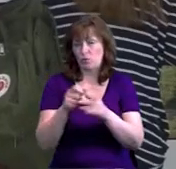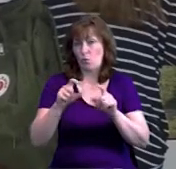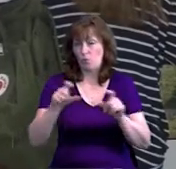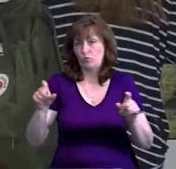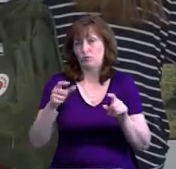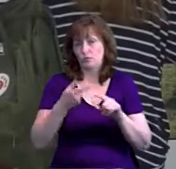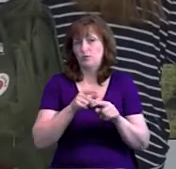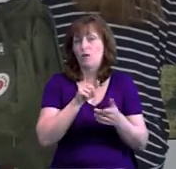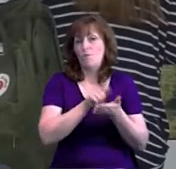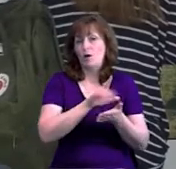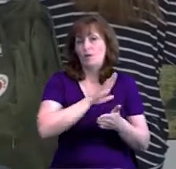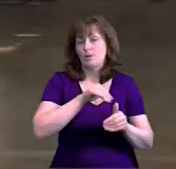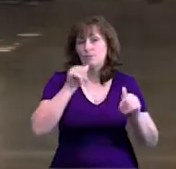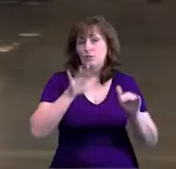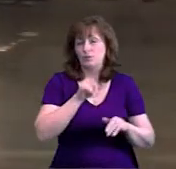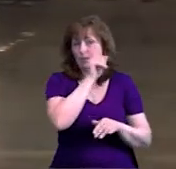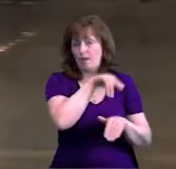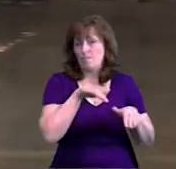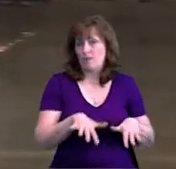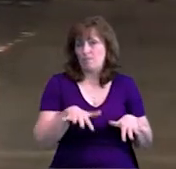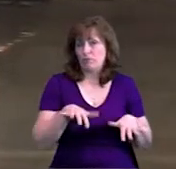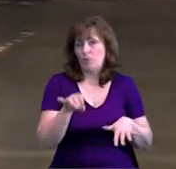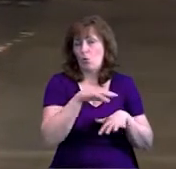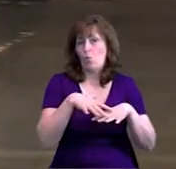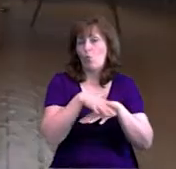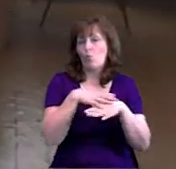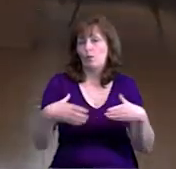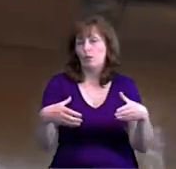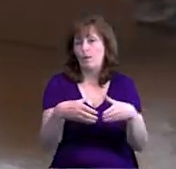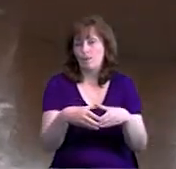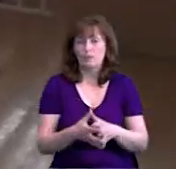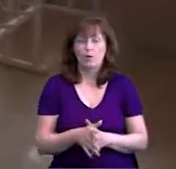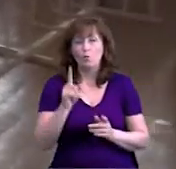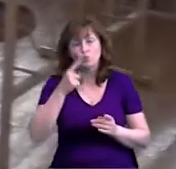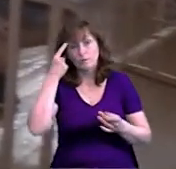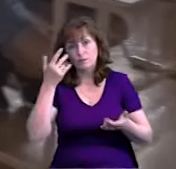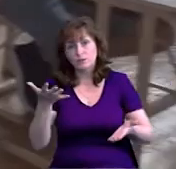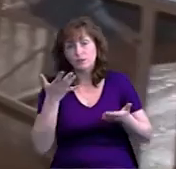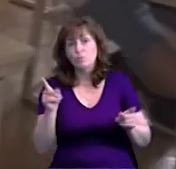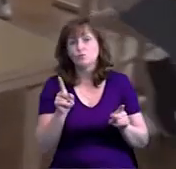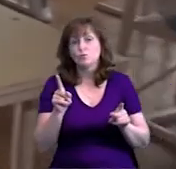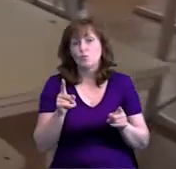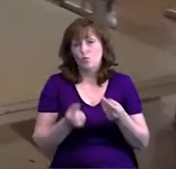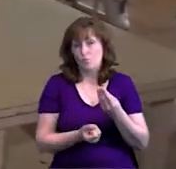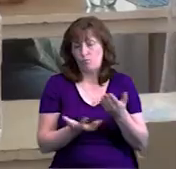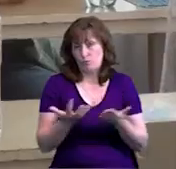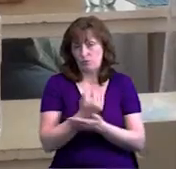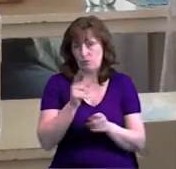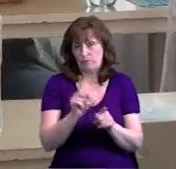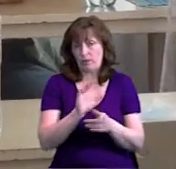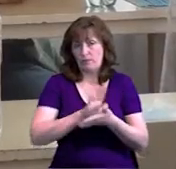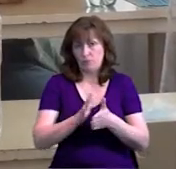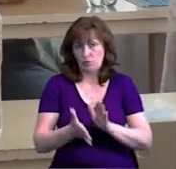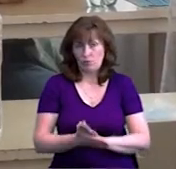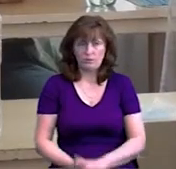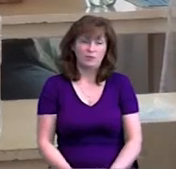мали вирішувати на місцях у громадах. Він сказав, що буде з'ясовувати, чому склалася така ситуація. Наталія Гоман, Дмитро Руденко, новини